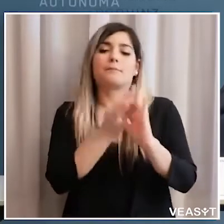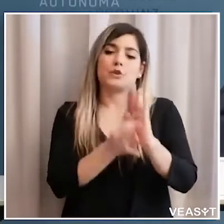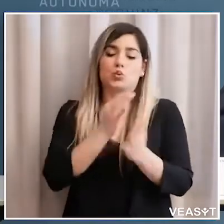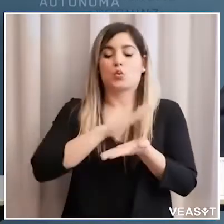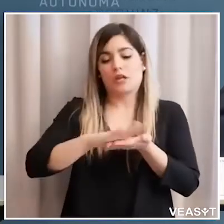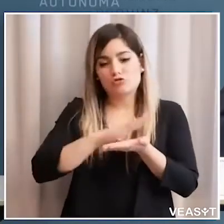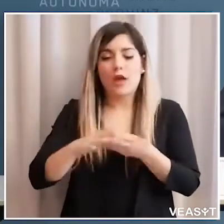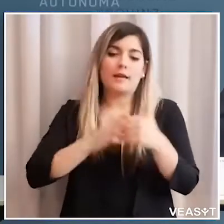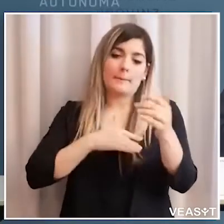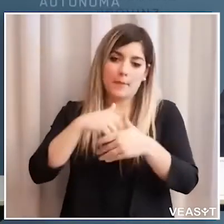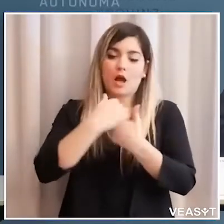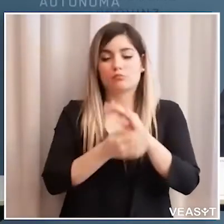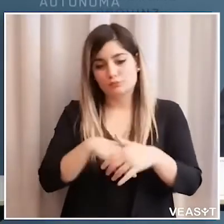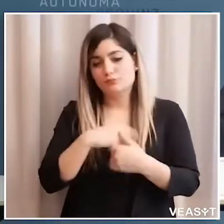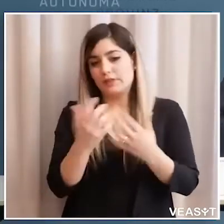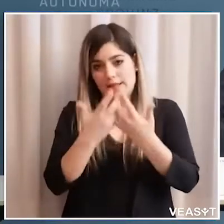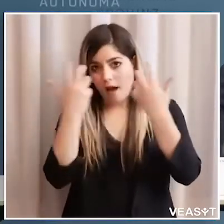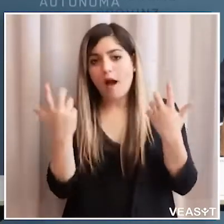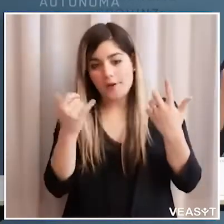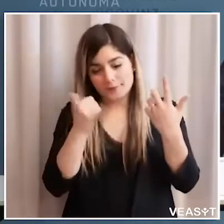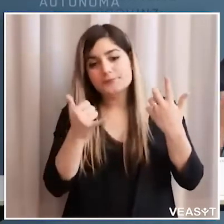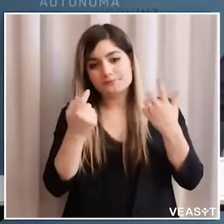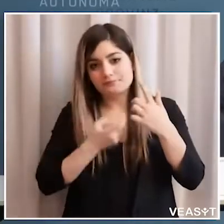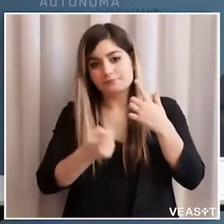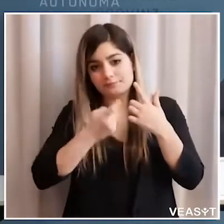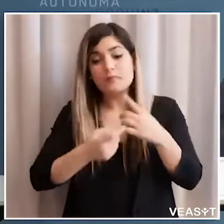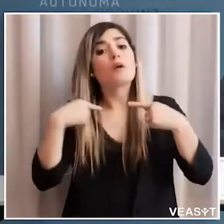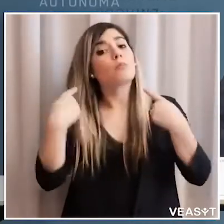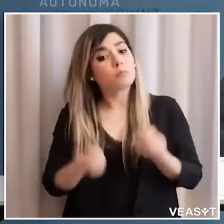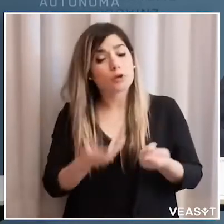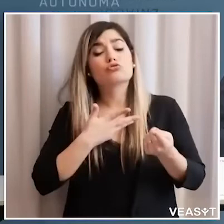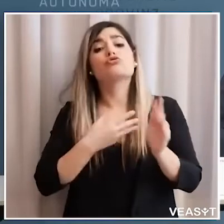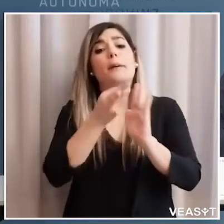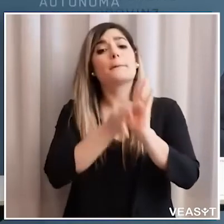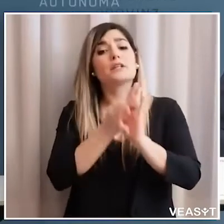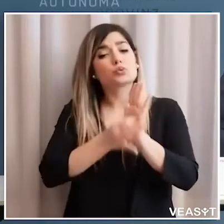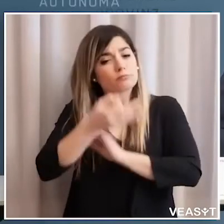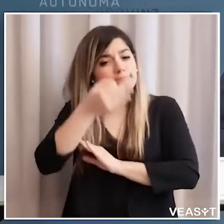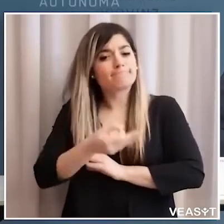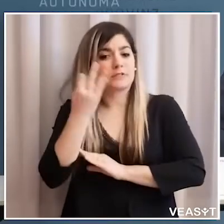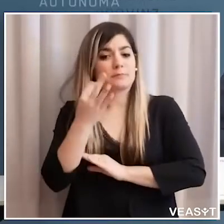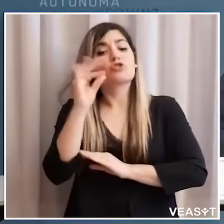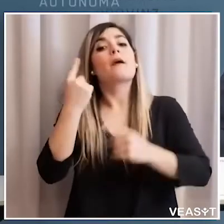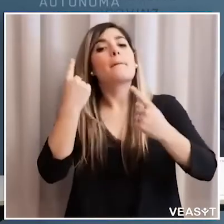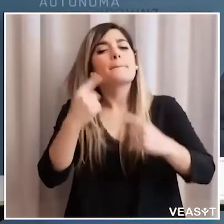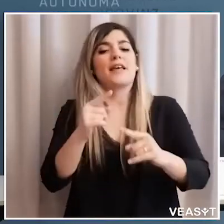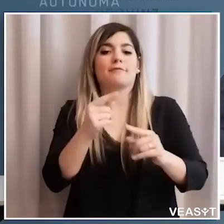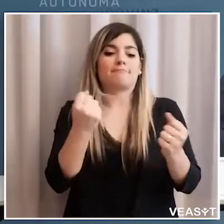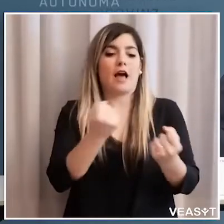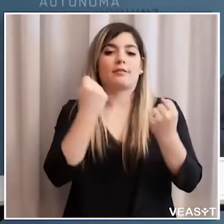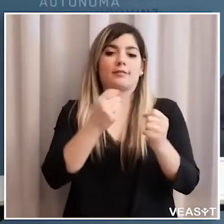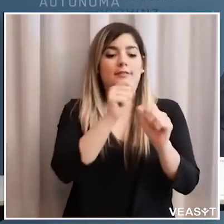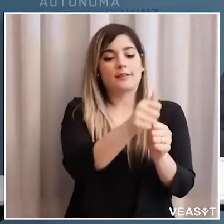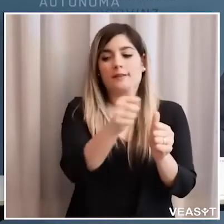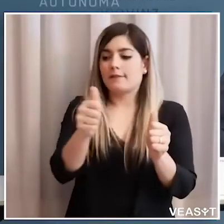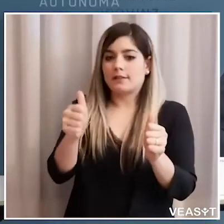tutte le misure di igiene ovviamente delle mani e poi ci sono una serie di misure precise specifiche per singole